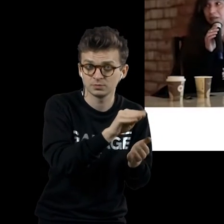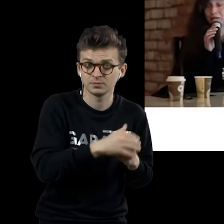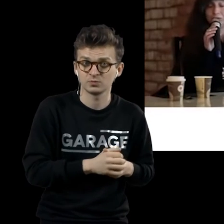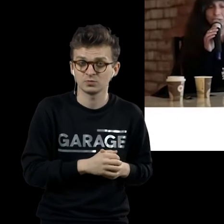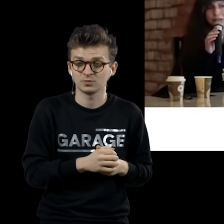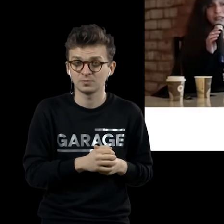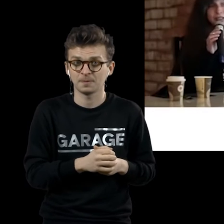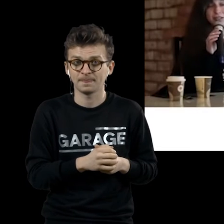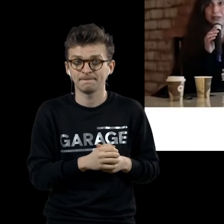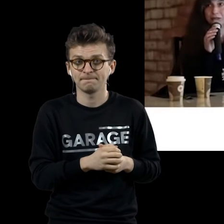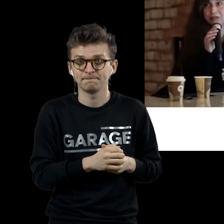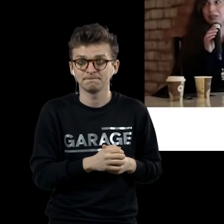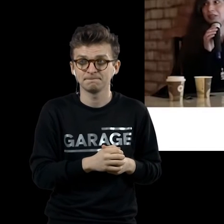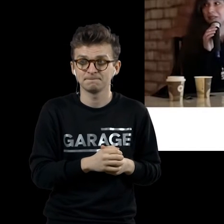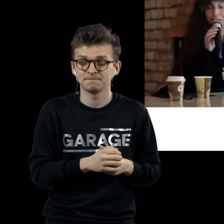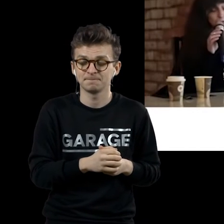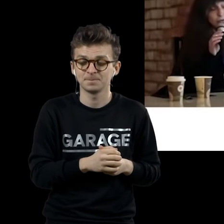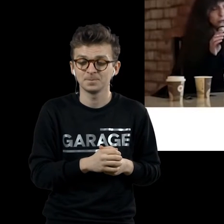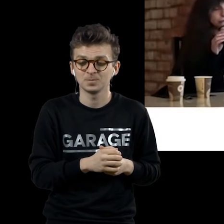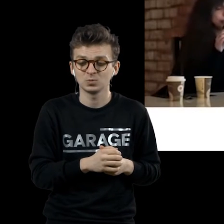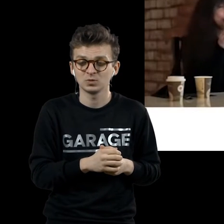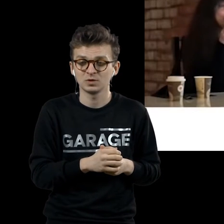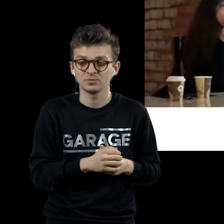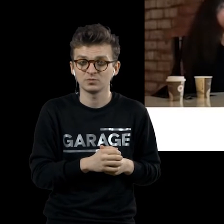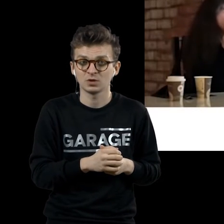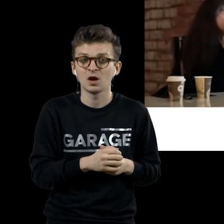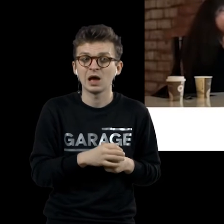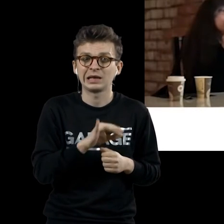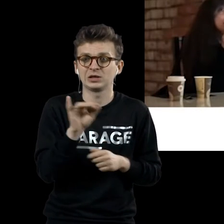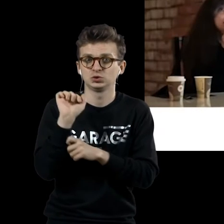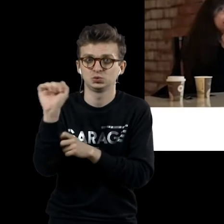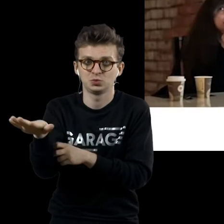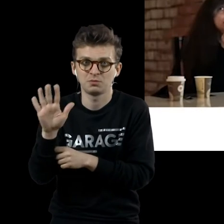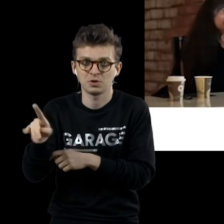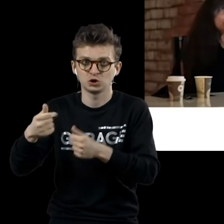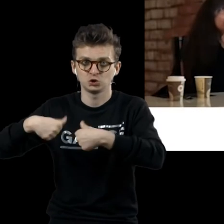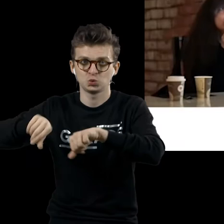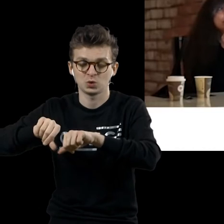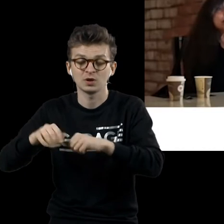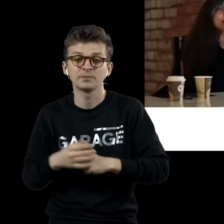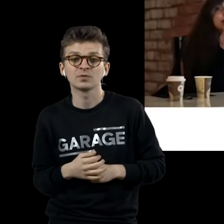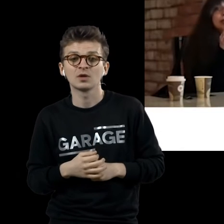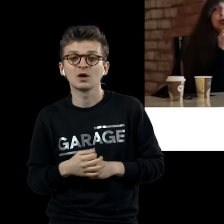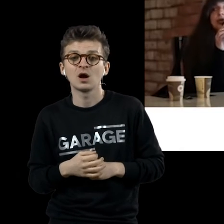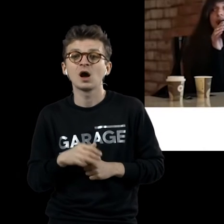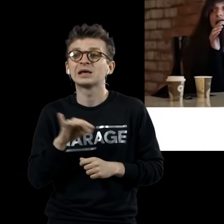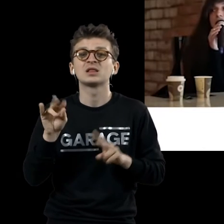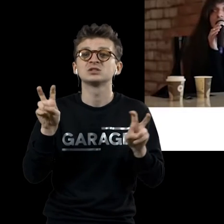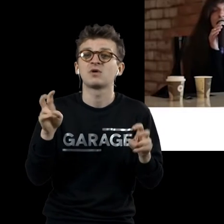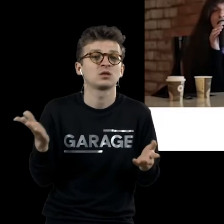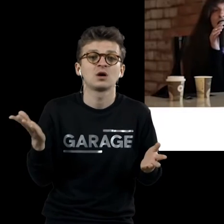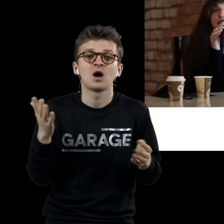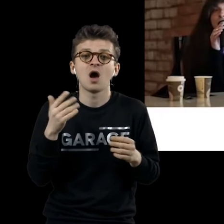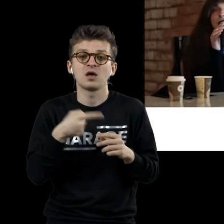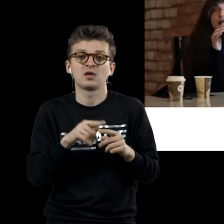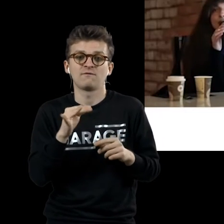прислана на жюри, и, как следует из названия, в чем заключается